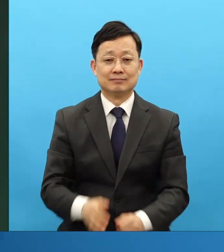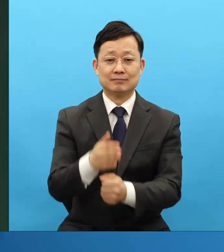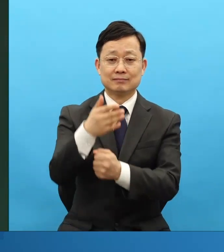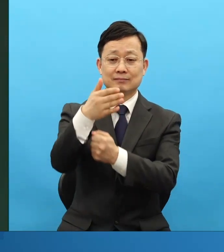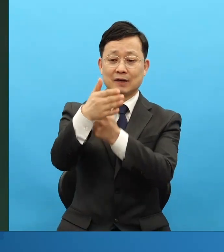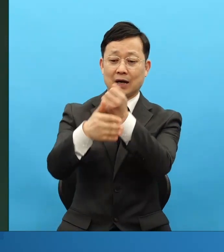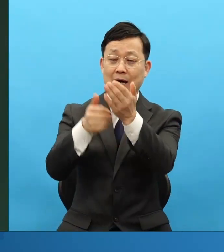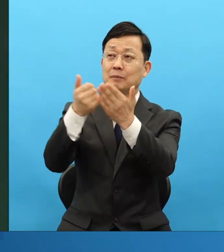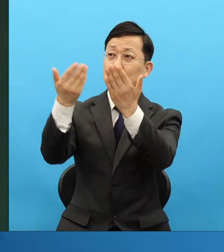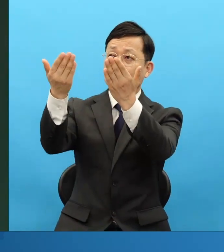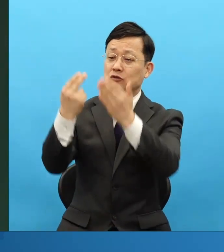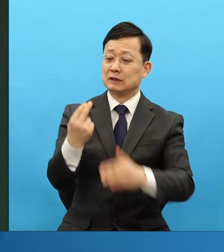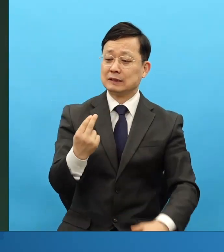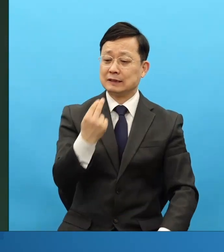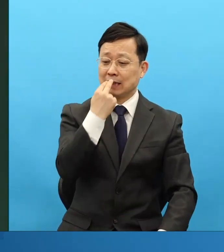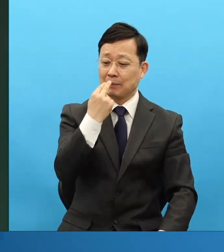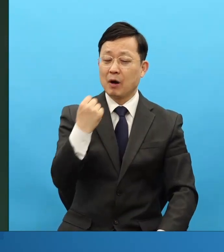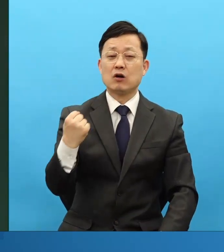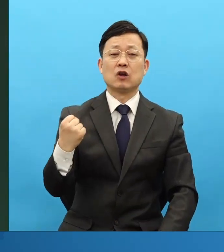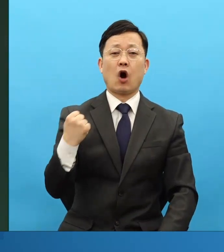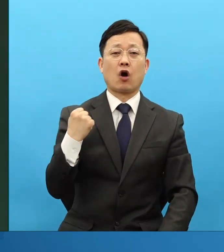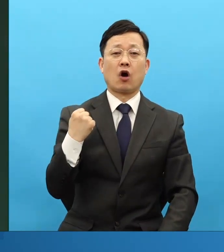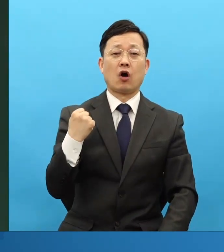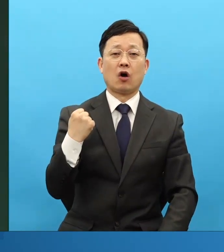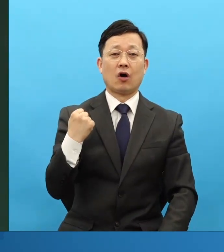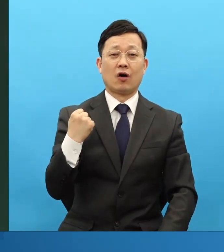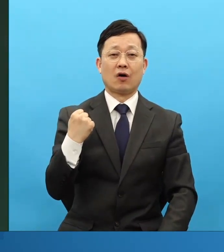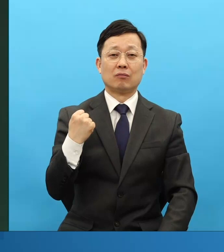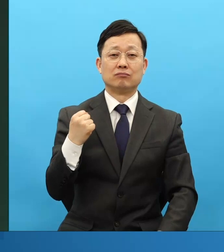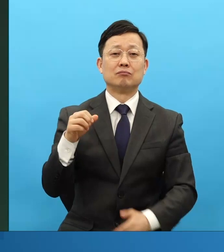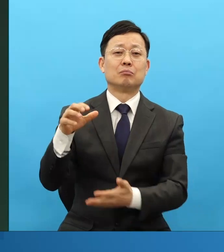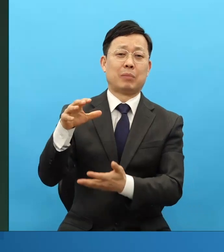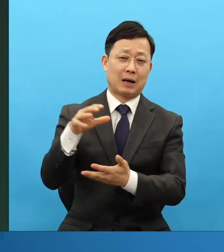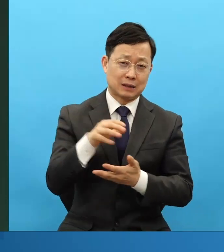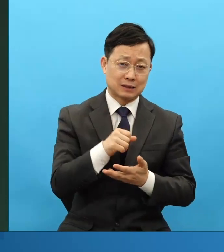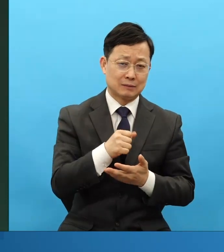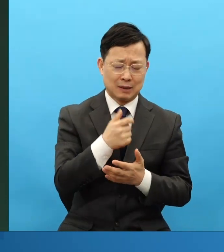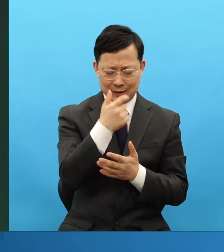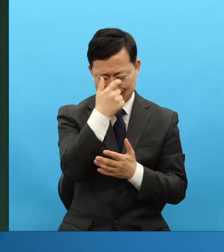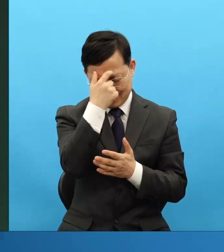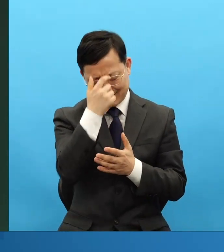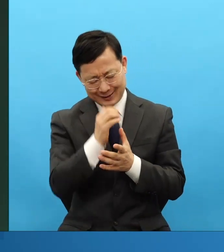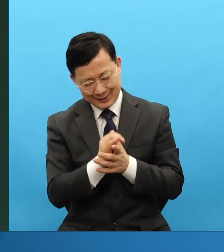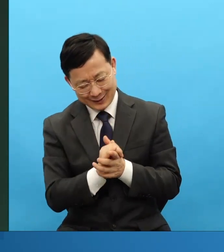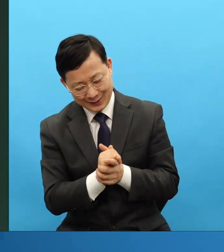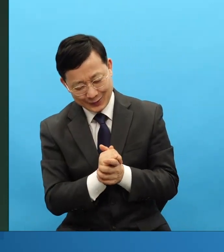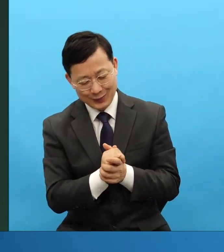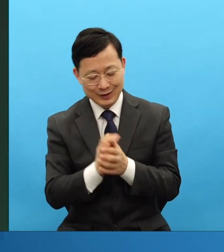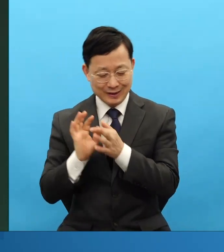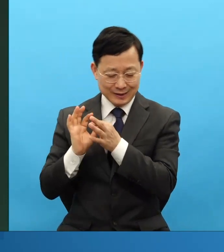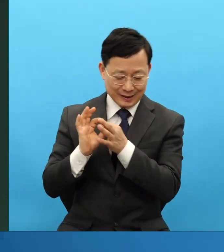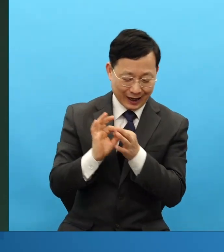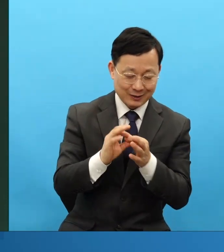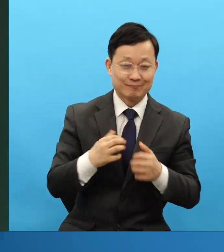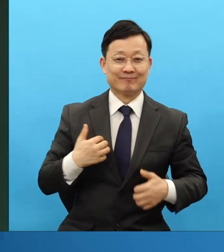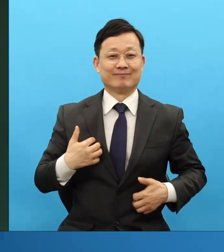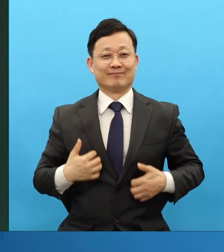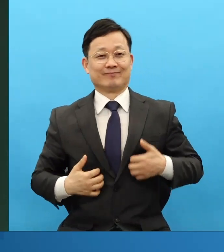생명력을 말해요. 이걸 여러분이 기도로 계속 누리는 겁니다.